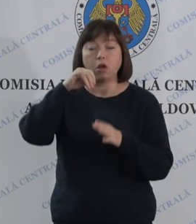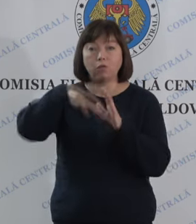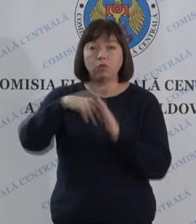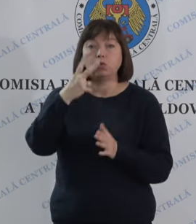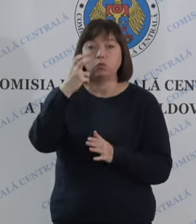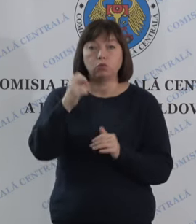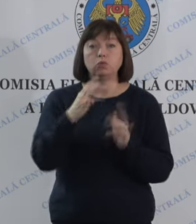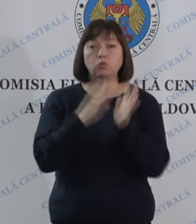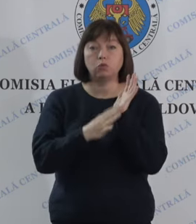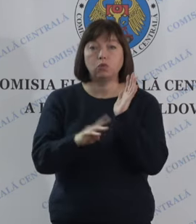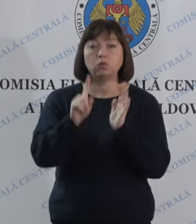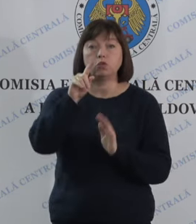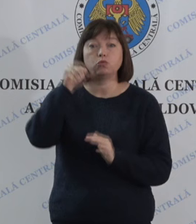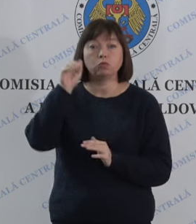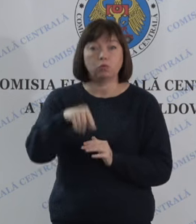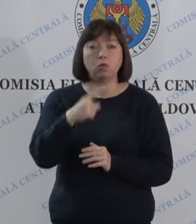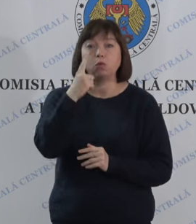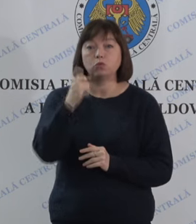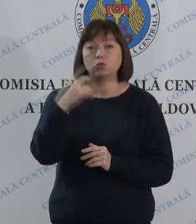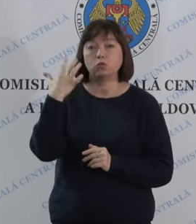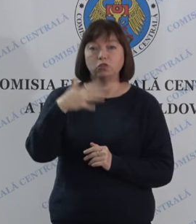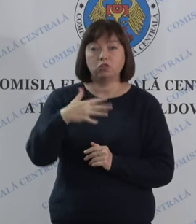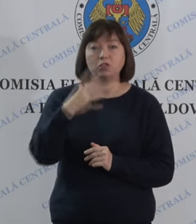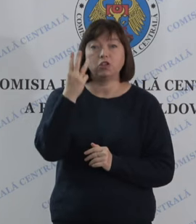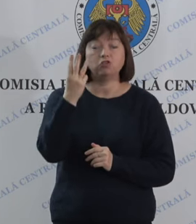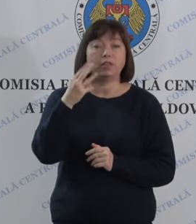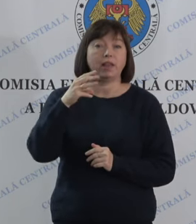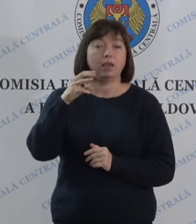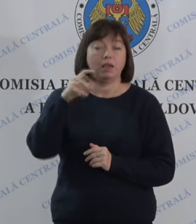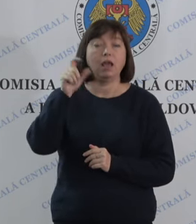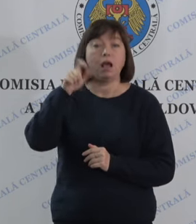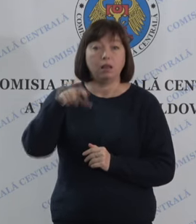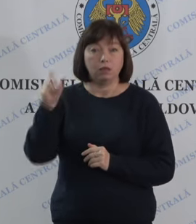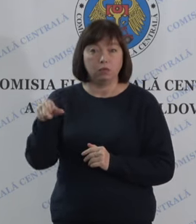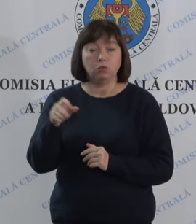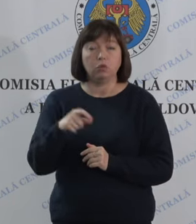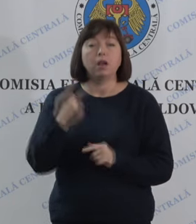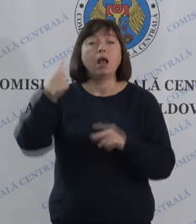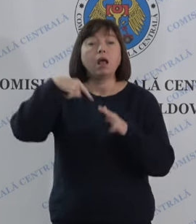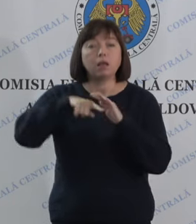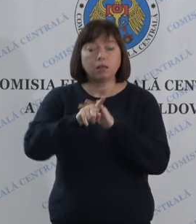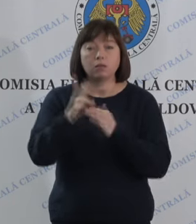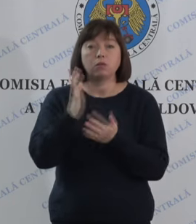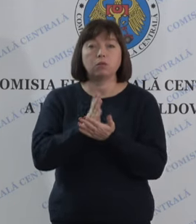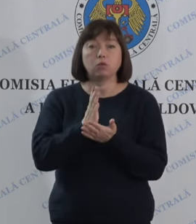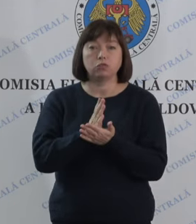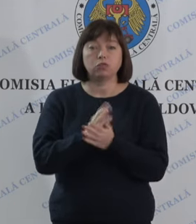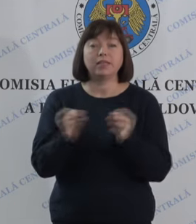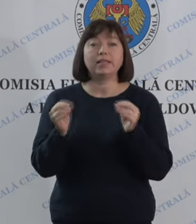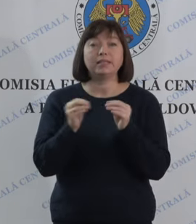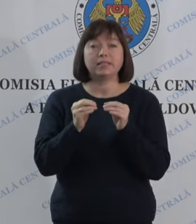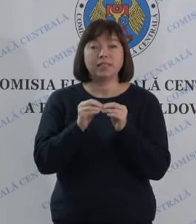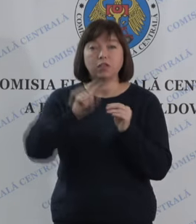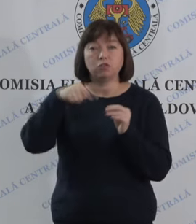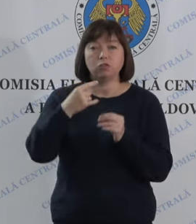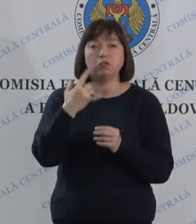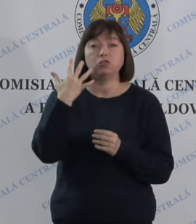291.153 de alegători, ceea ce constituie 10